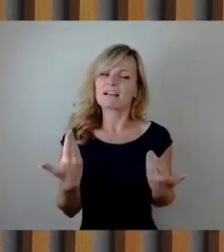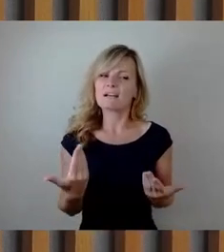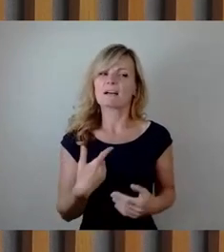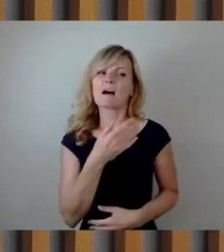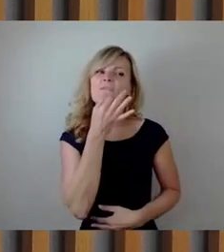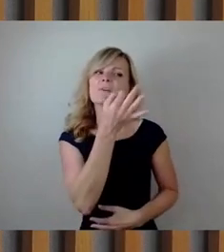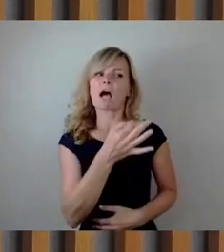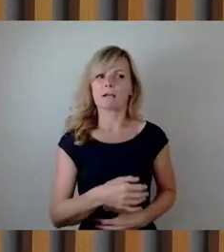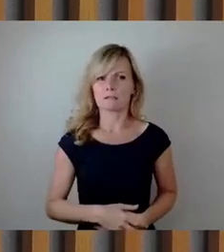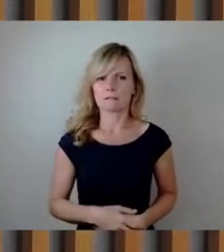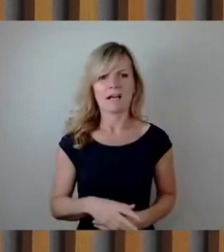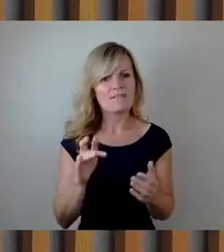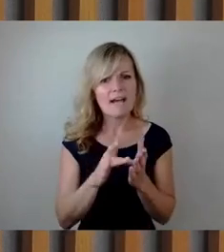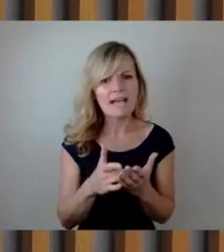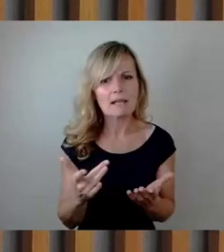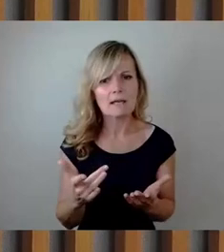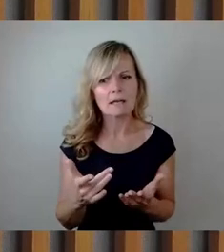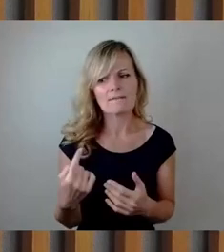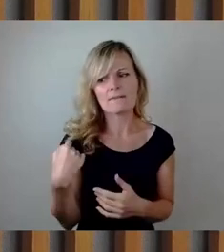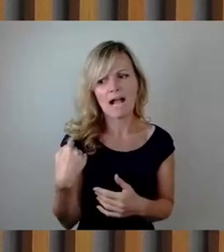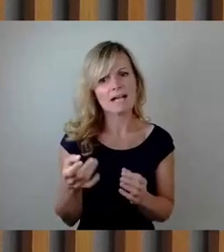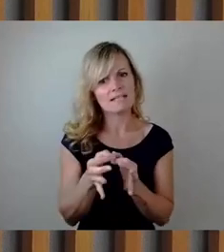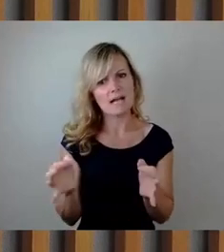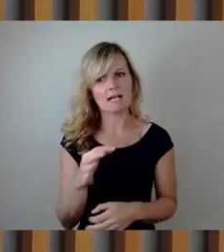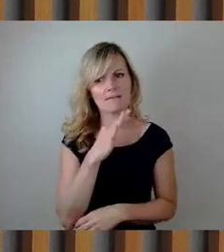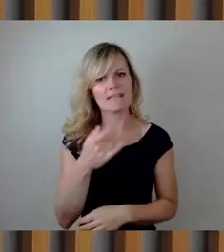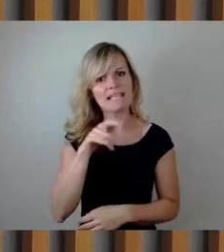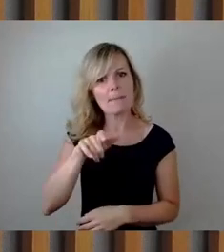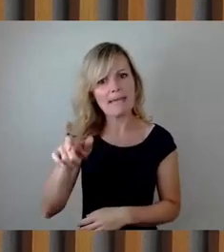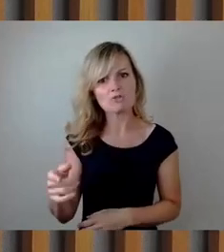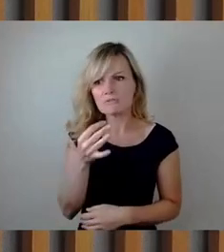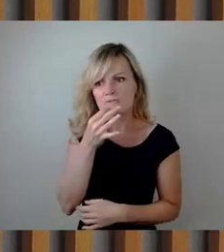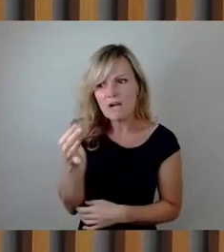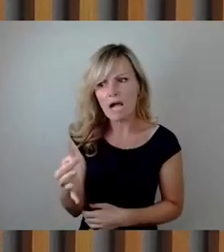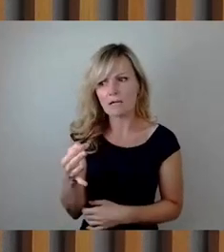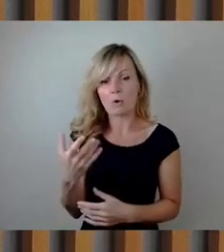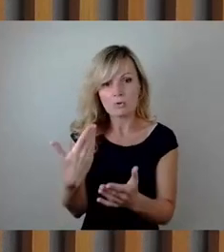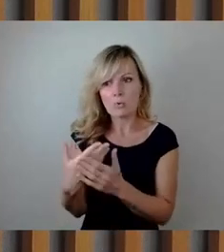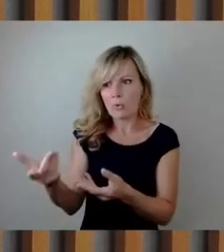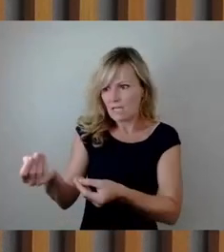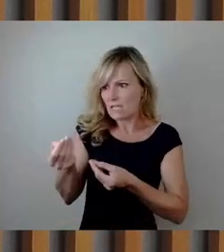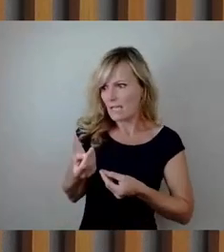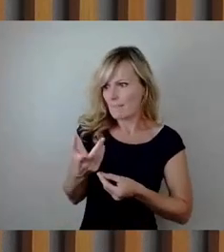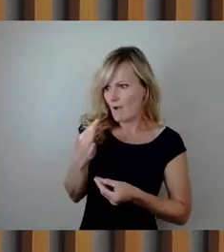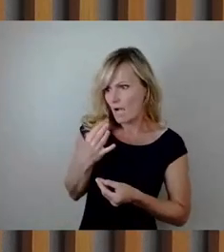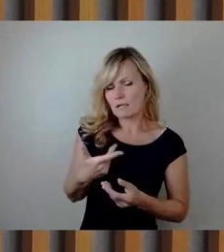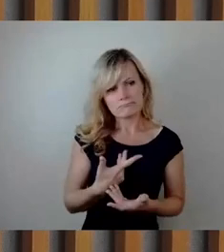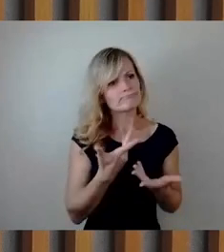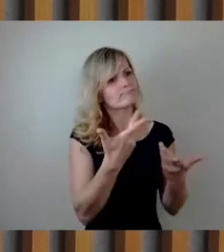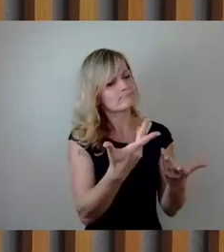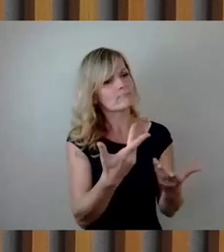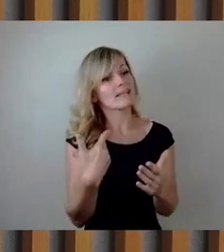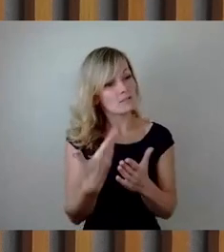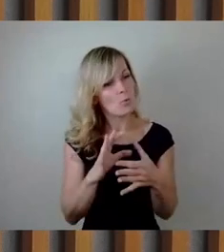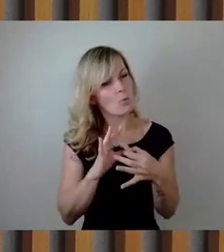in den vergangenen Tagen sich gefragt und auch an uns herangetragen, beabsichtigen Sie denn vor diesem Hintergrund